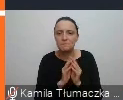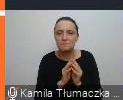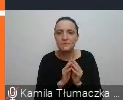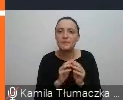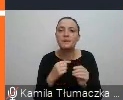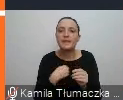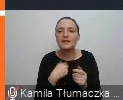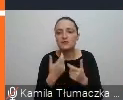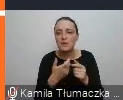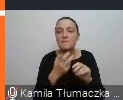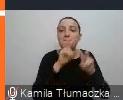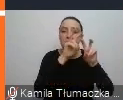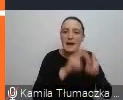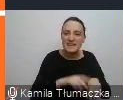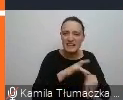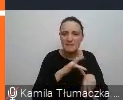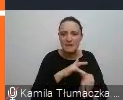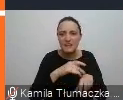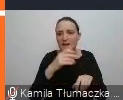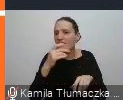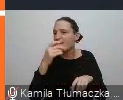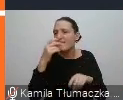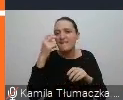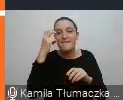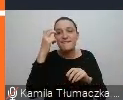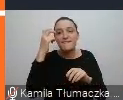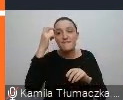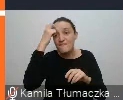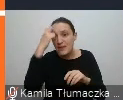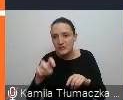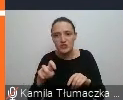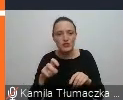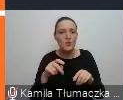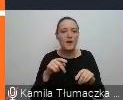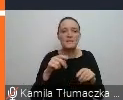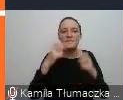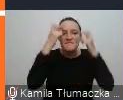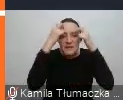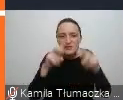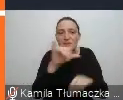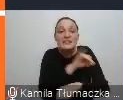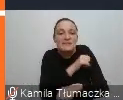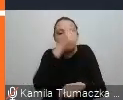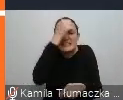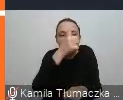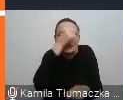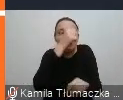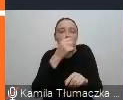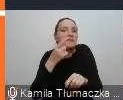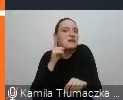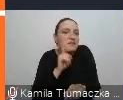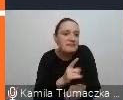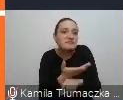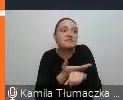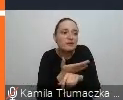spreparowałam wyniki badań absolutnie nieistniejące, podpisałam je nieistniejącą osobą, ale zrobiłam